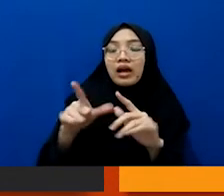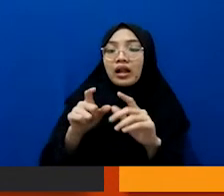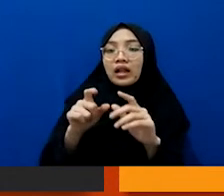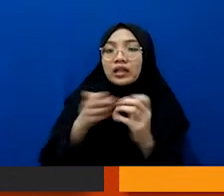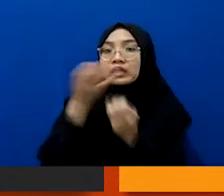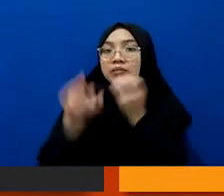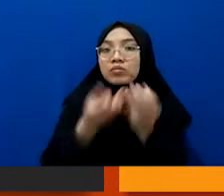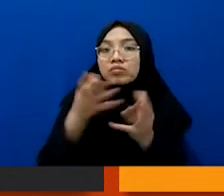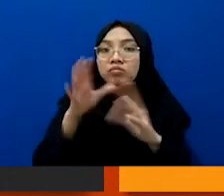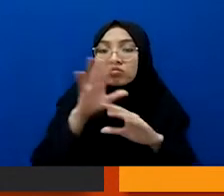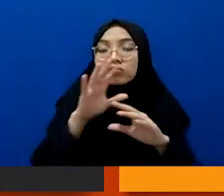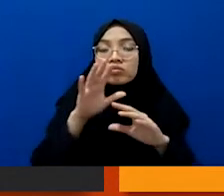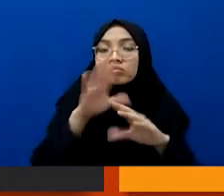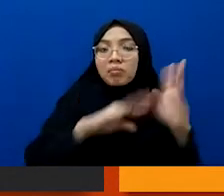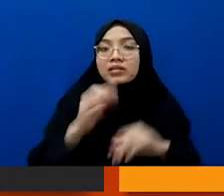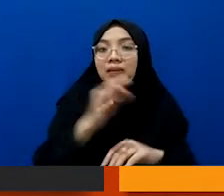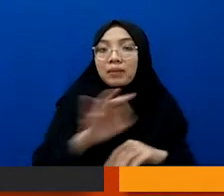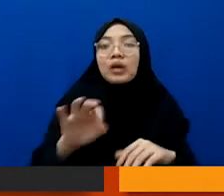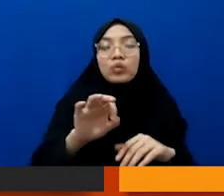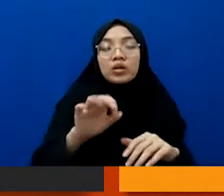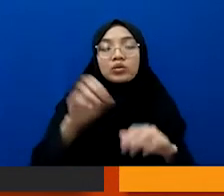merupakan sebuah produk investigasi.